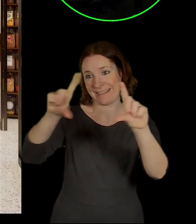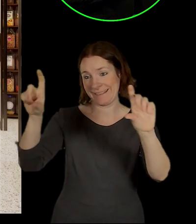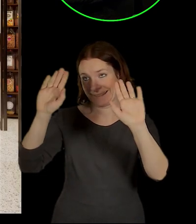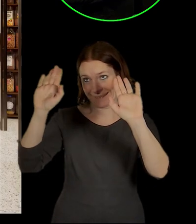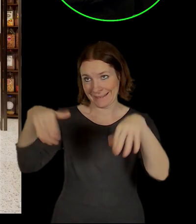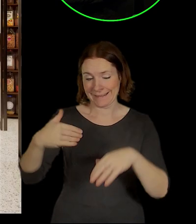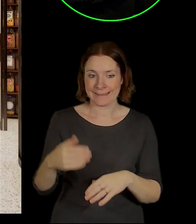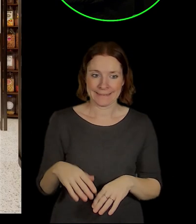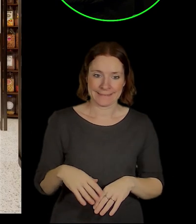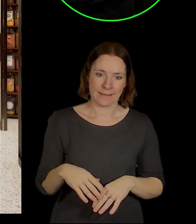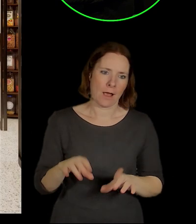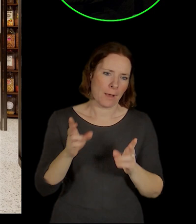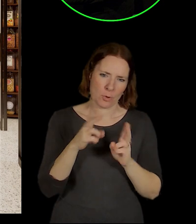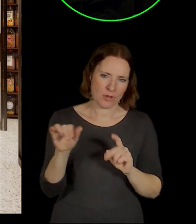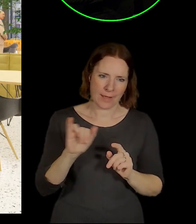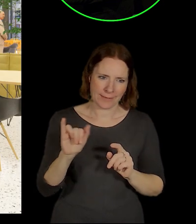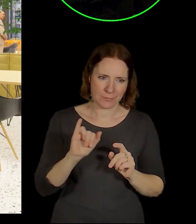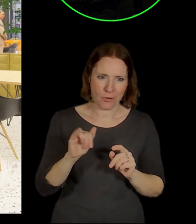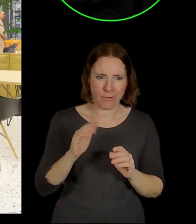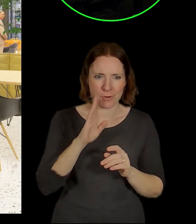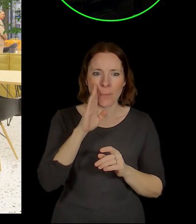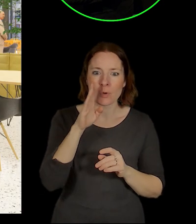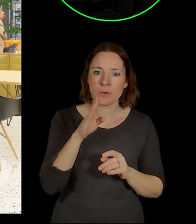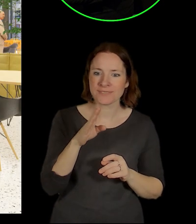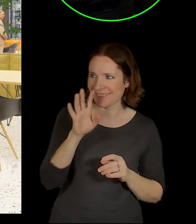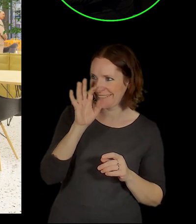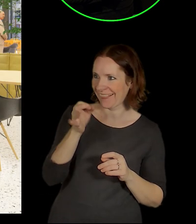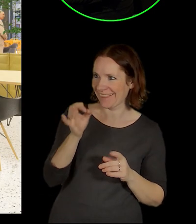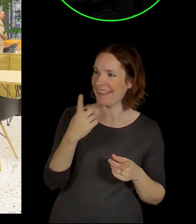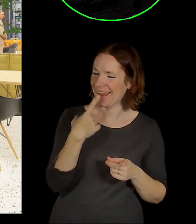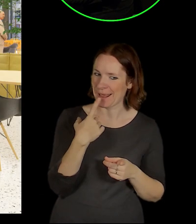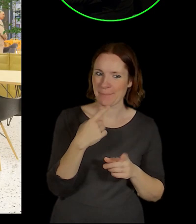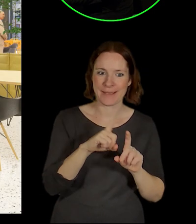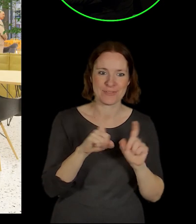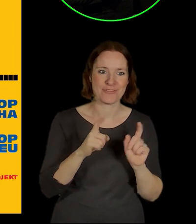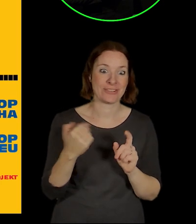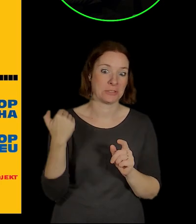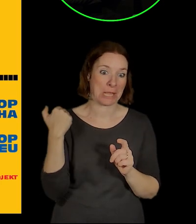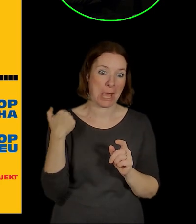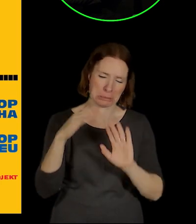Ale třeba to někoho v budoucnu pobaví, až některý ty rány se zacelají.